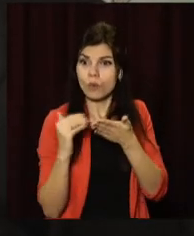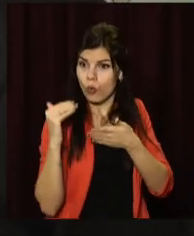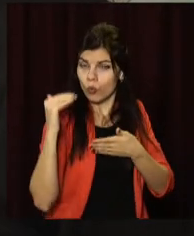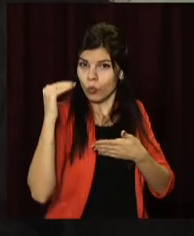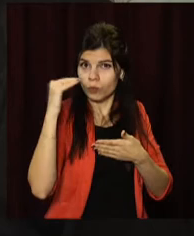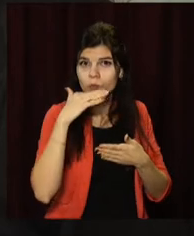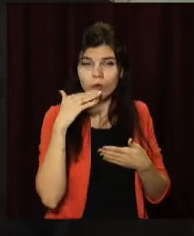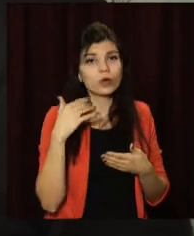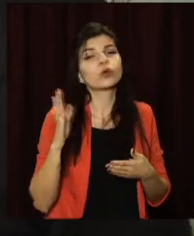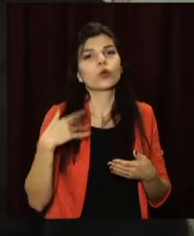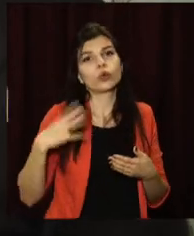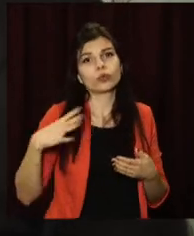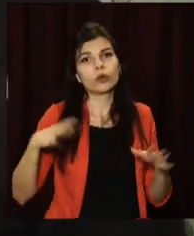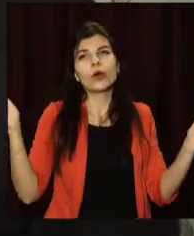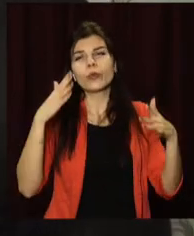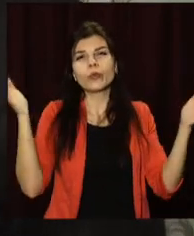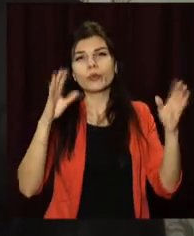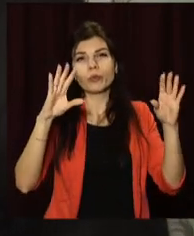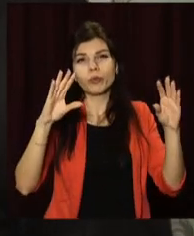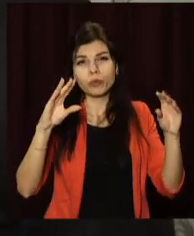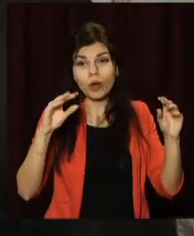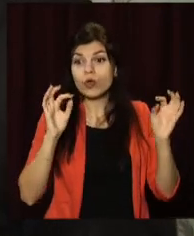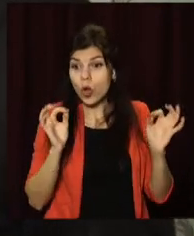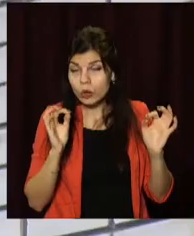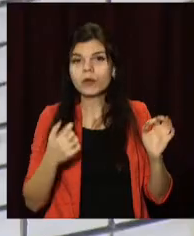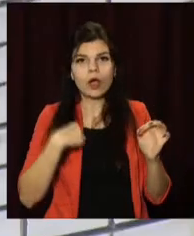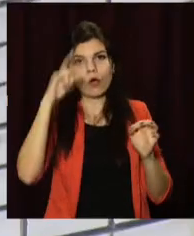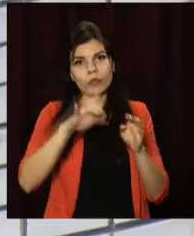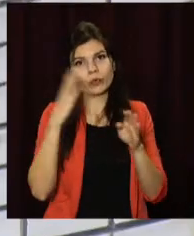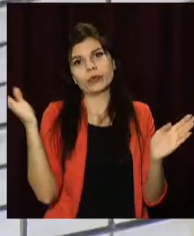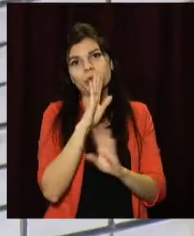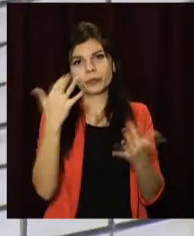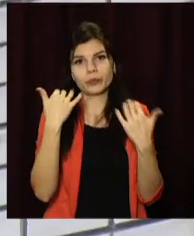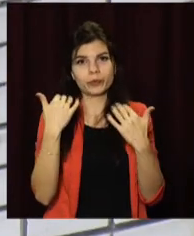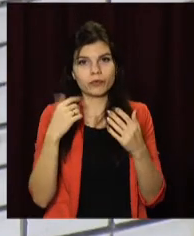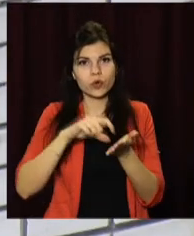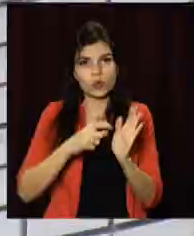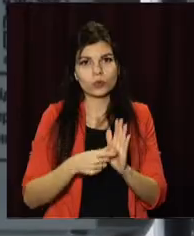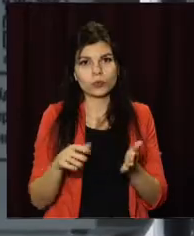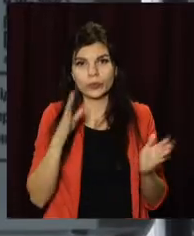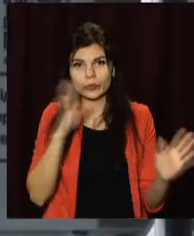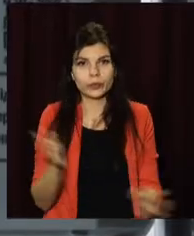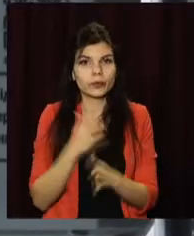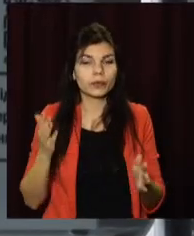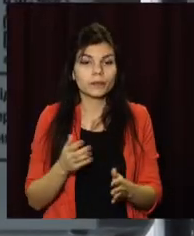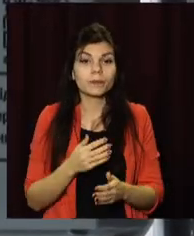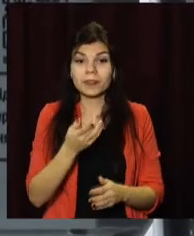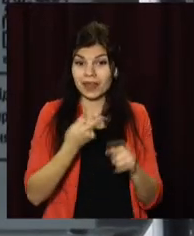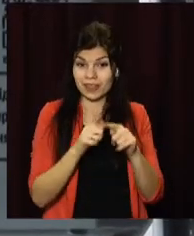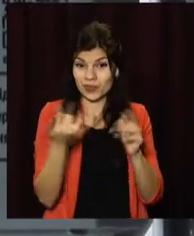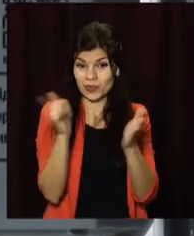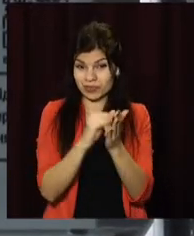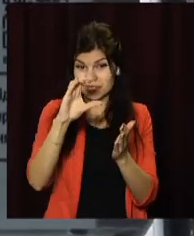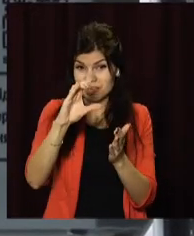доживаюся, коли віздух стане чистим, я спокійно відкриваю вікна і можу проветрювати. Станція моніторингу – це невеличкий прилад з маленькими датчиками. Їх